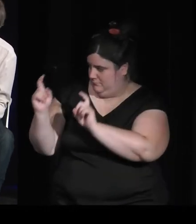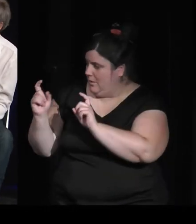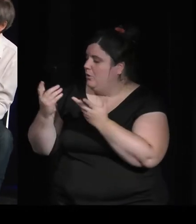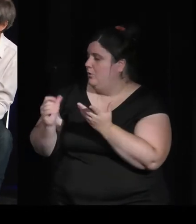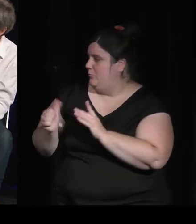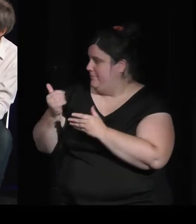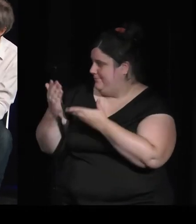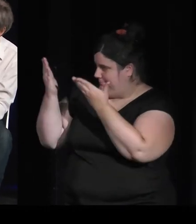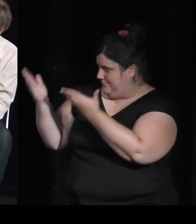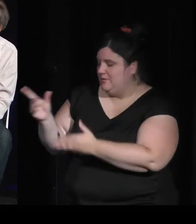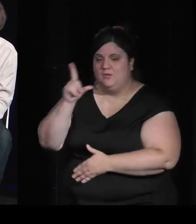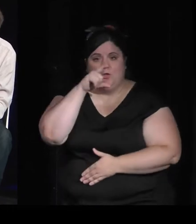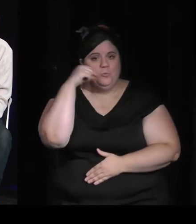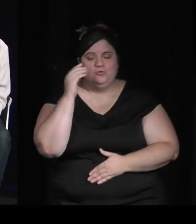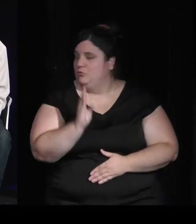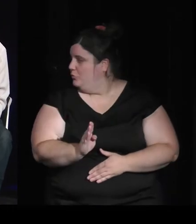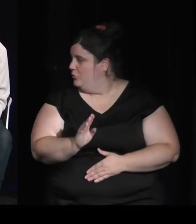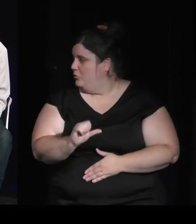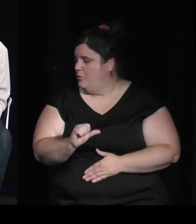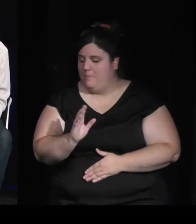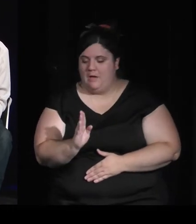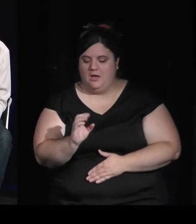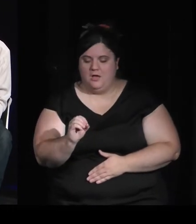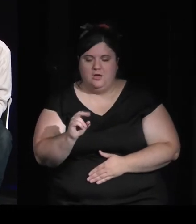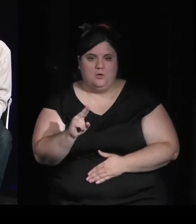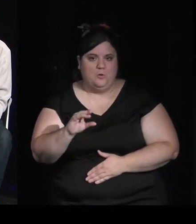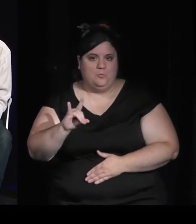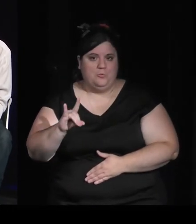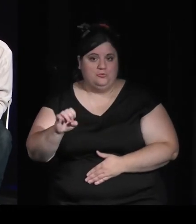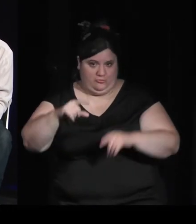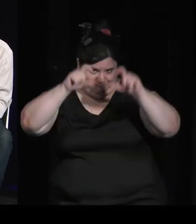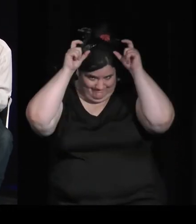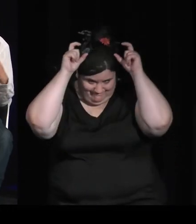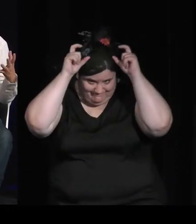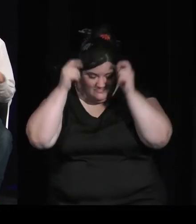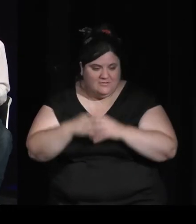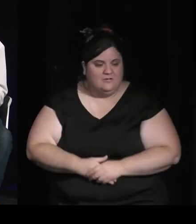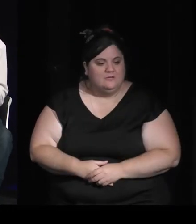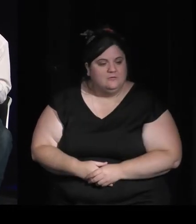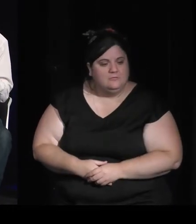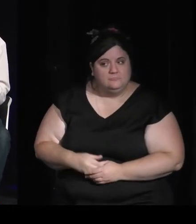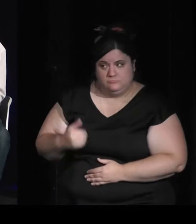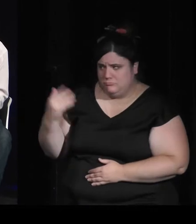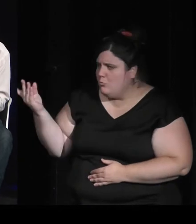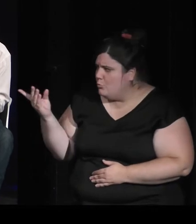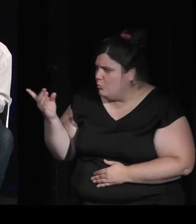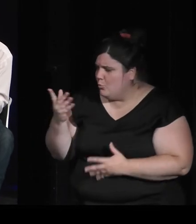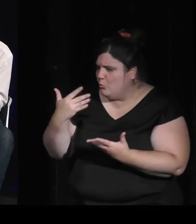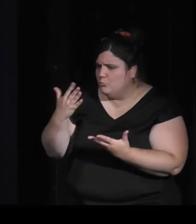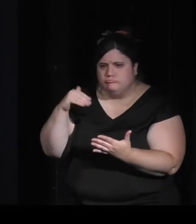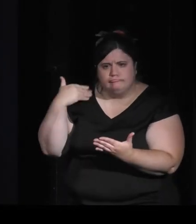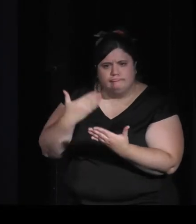Je vais commencer avec Cédric Babouche. Bonjour. Donc vous, êtes après, pendant en tout cas,